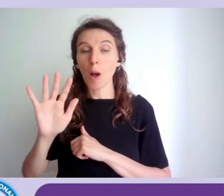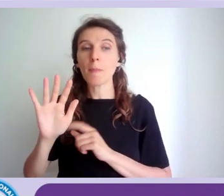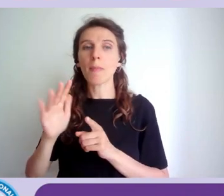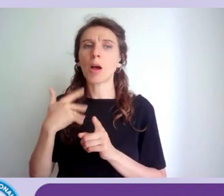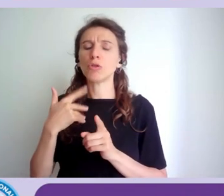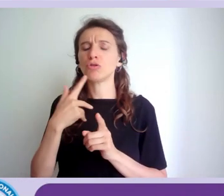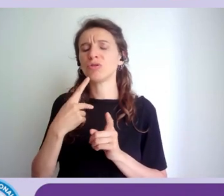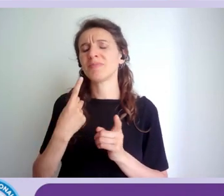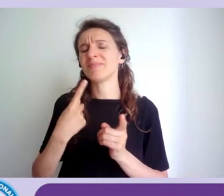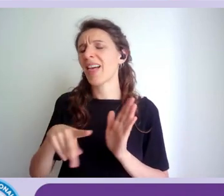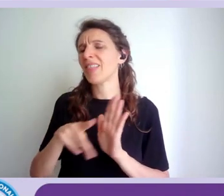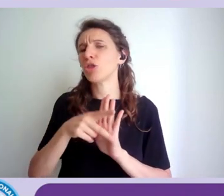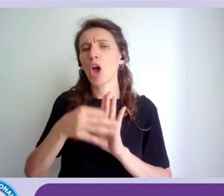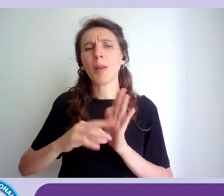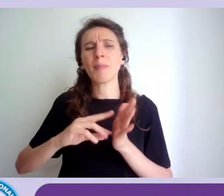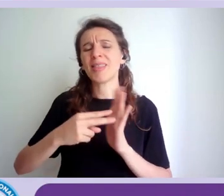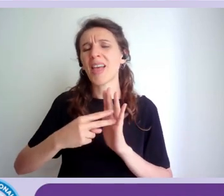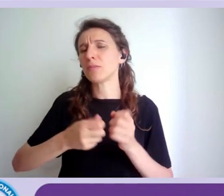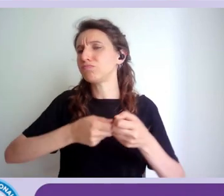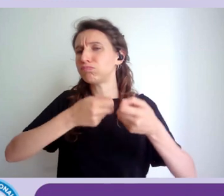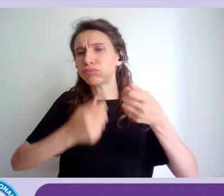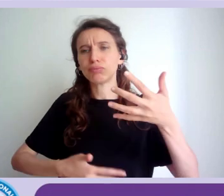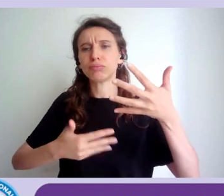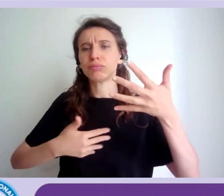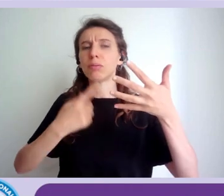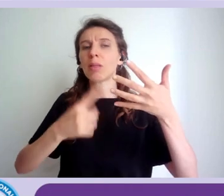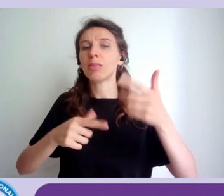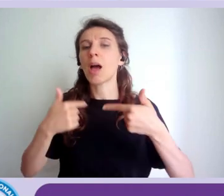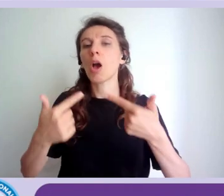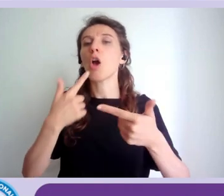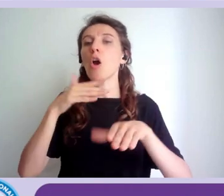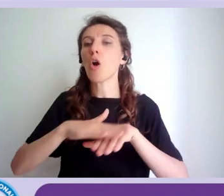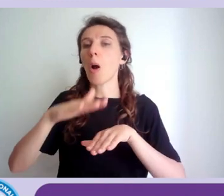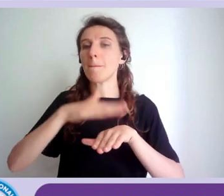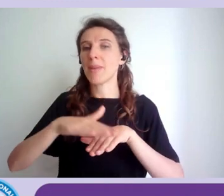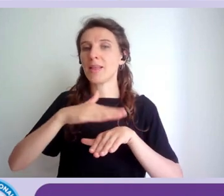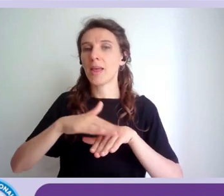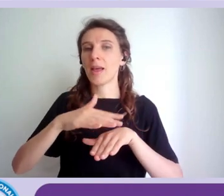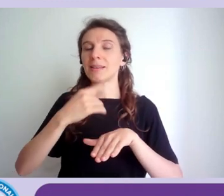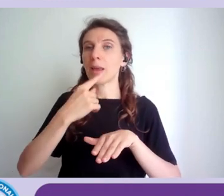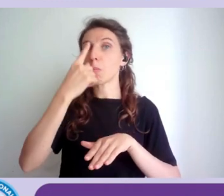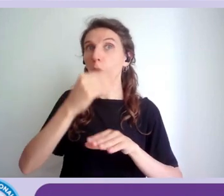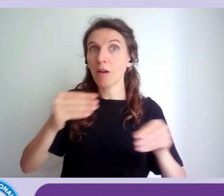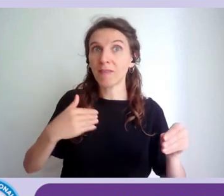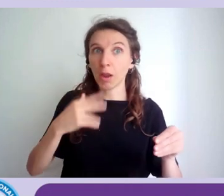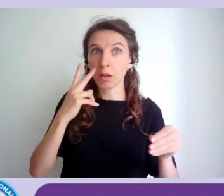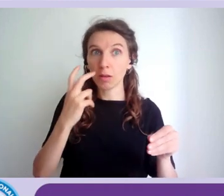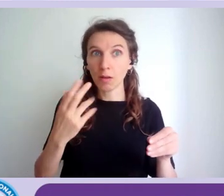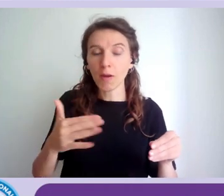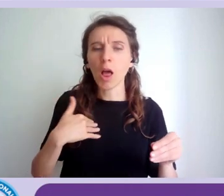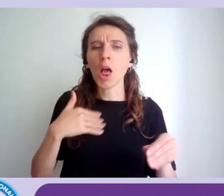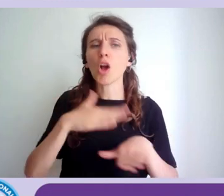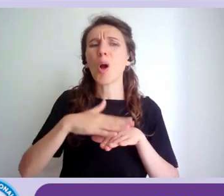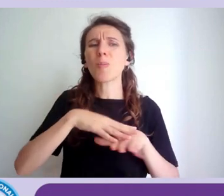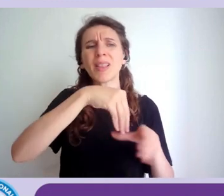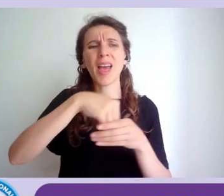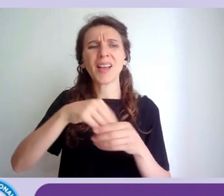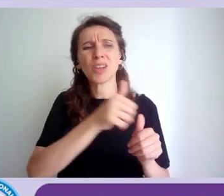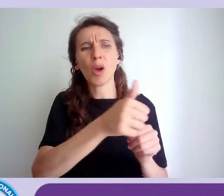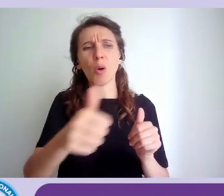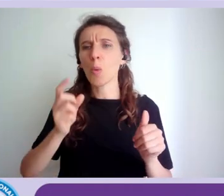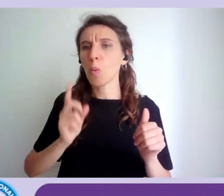norme tecniche che definiscono le competenze che devono avere i professionisti in ambito ict